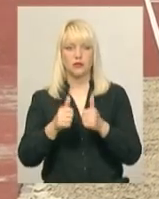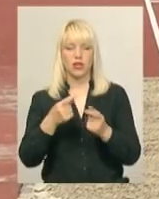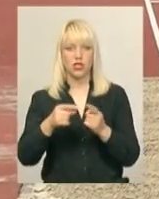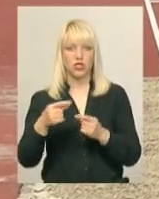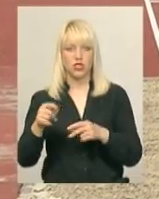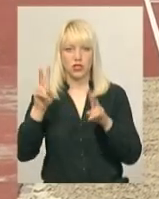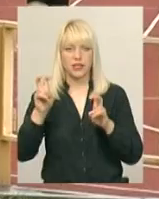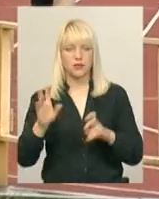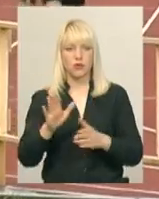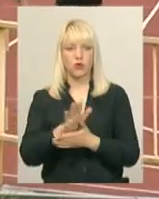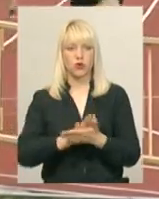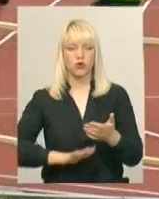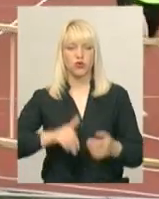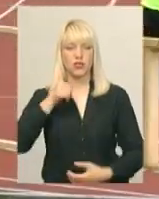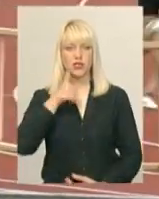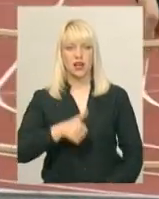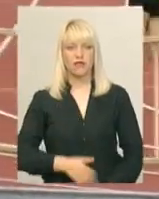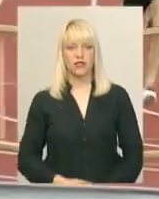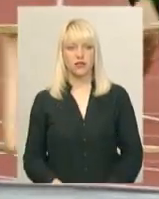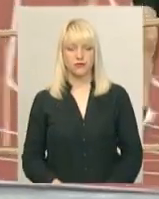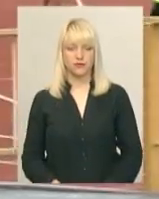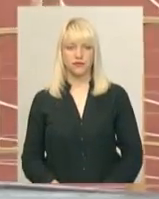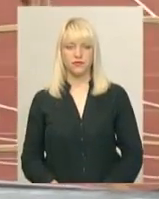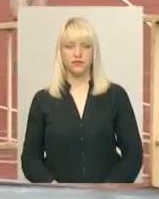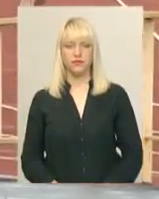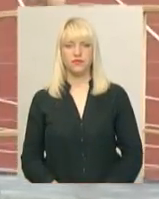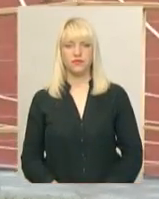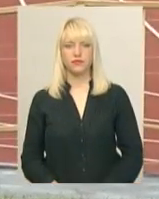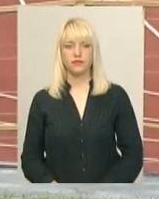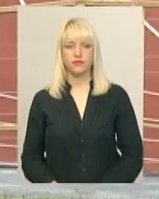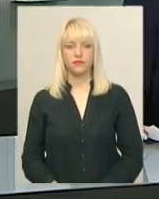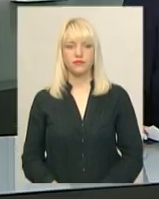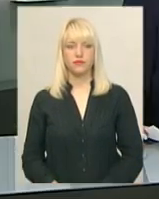продовжаться ще й завтра. Світлана Поробок, Дем'ян Цегольник, Новини, Поділяцентр.